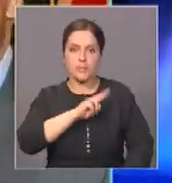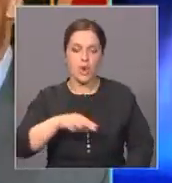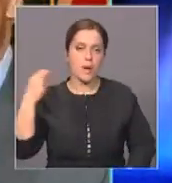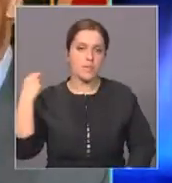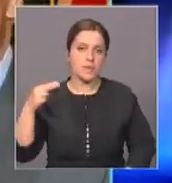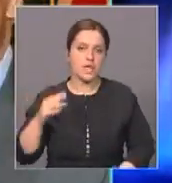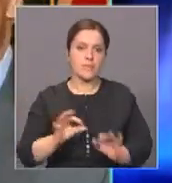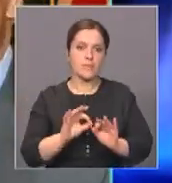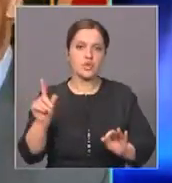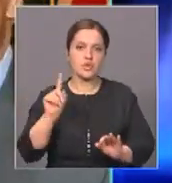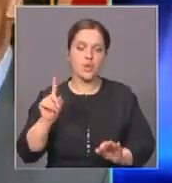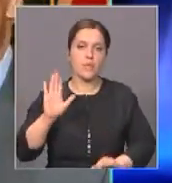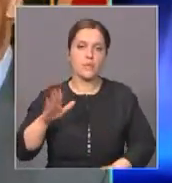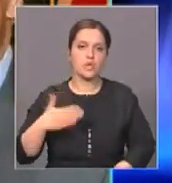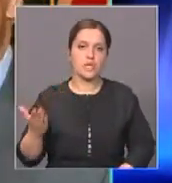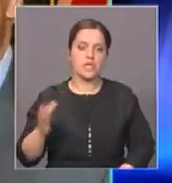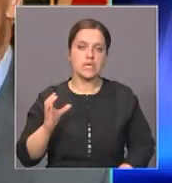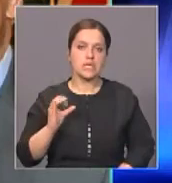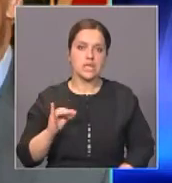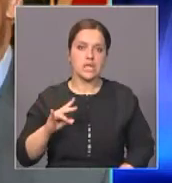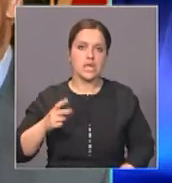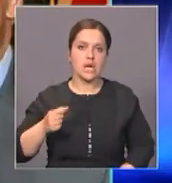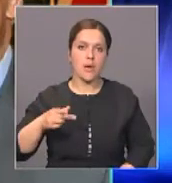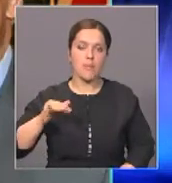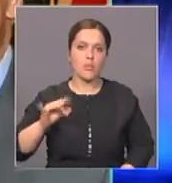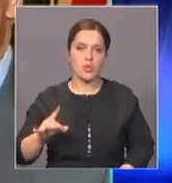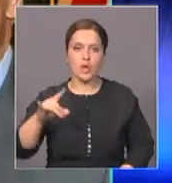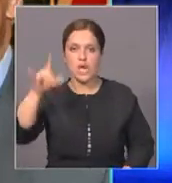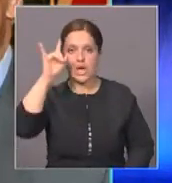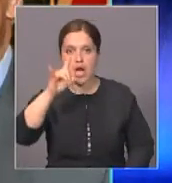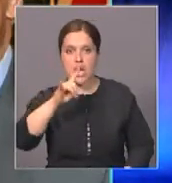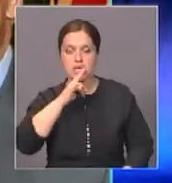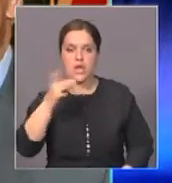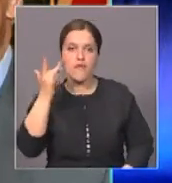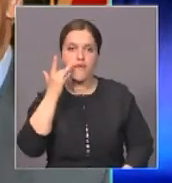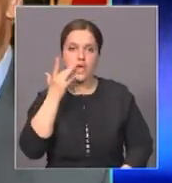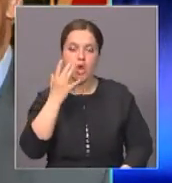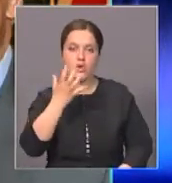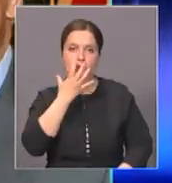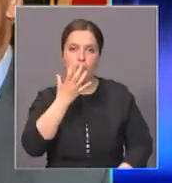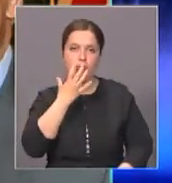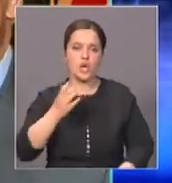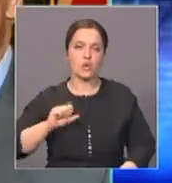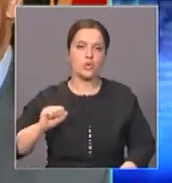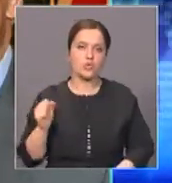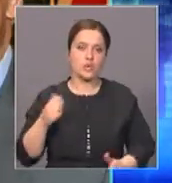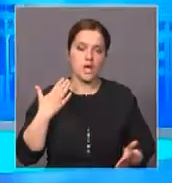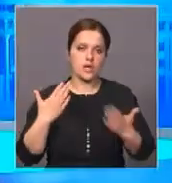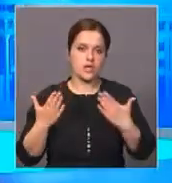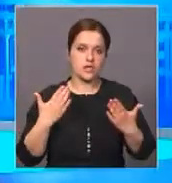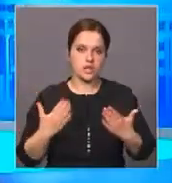должность президента и отметил, что между Сингапуром и Казахстаном всегда были теплые и дружеские отношения.